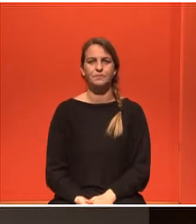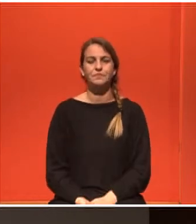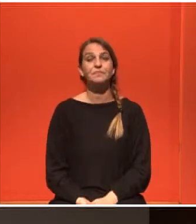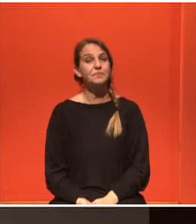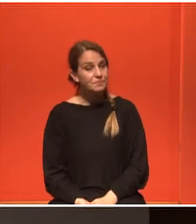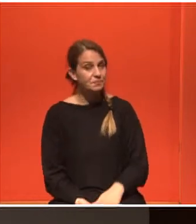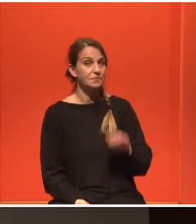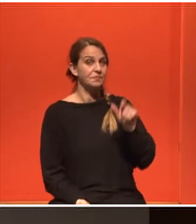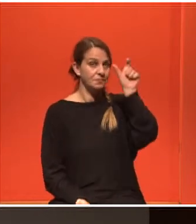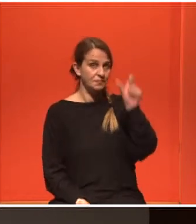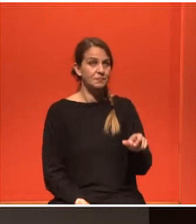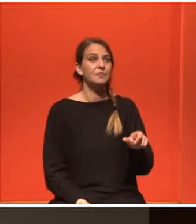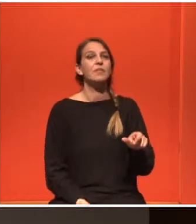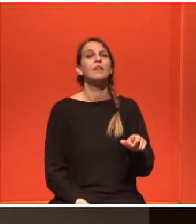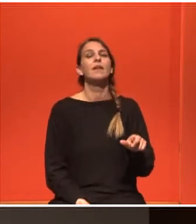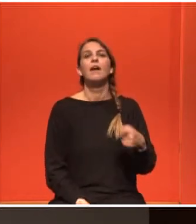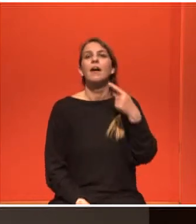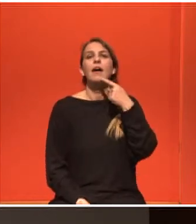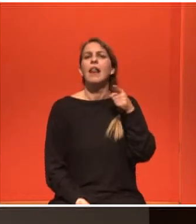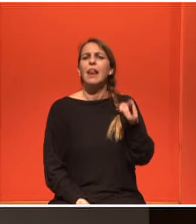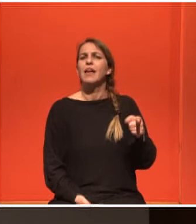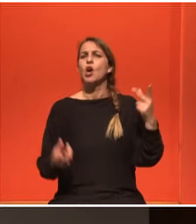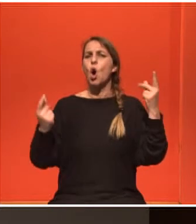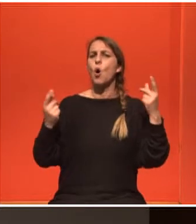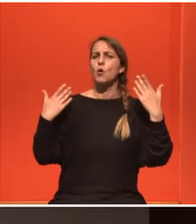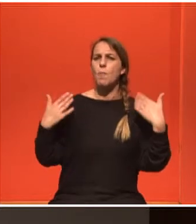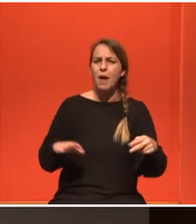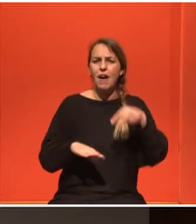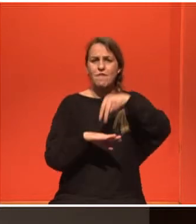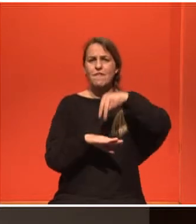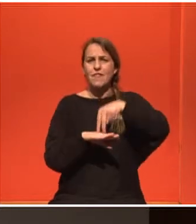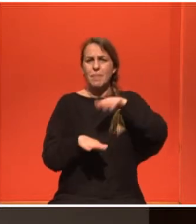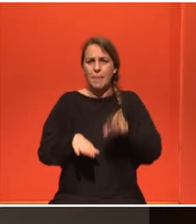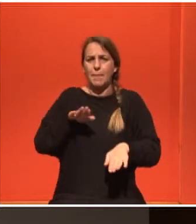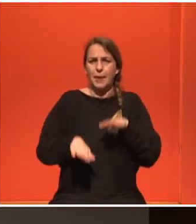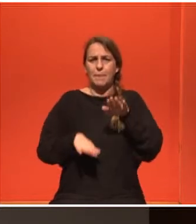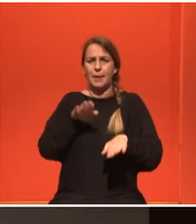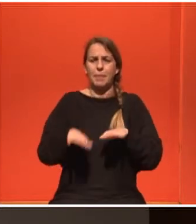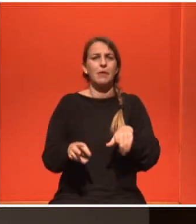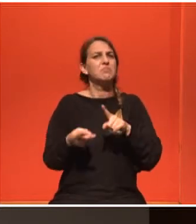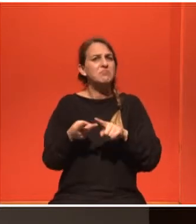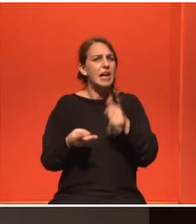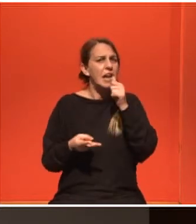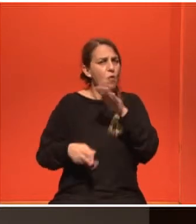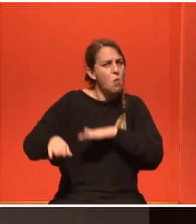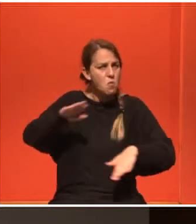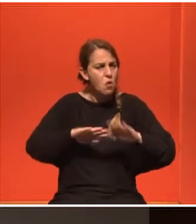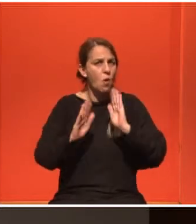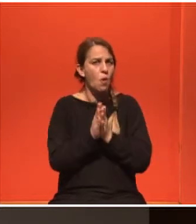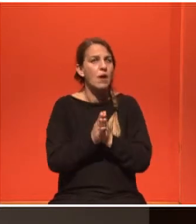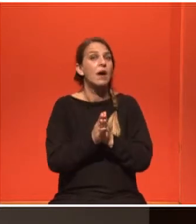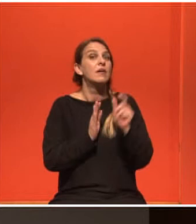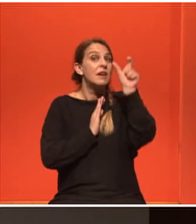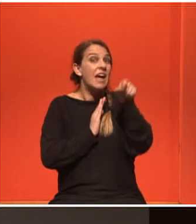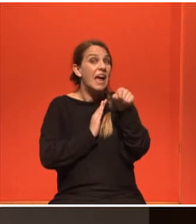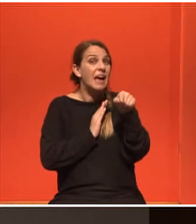είδαμε χορό, ακούσαμε για το χορό, για επιτόπια βήματα, για το υγρό στοιχείο και ερχόμαστε τώρα σε μια